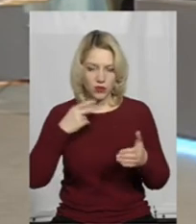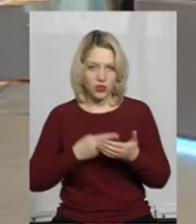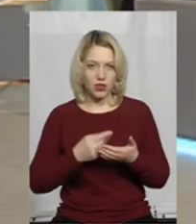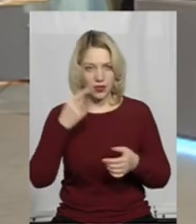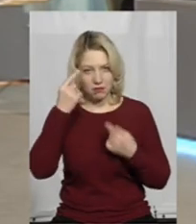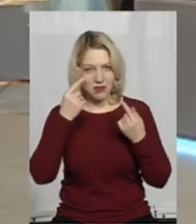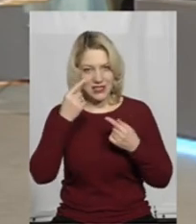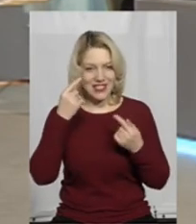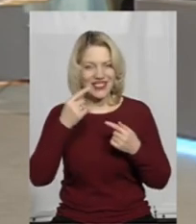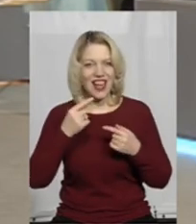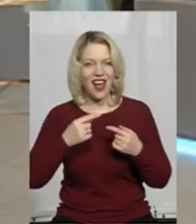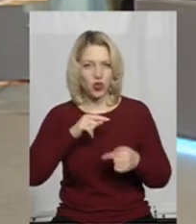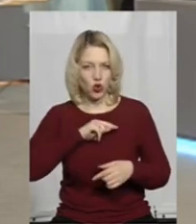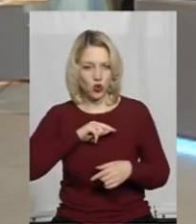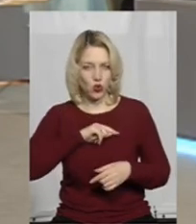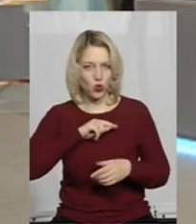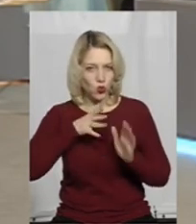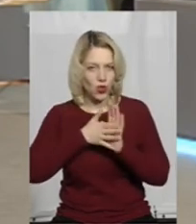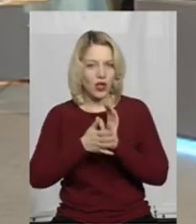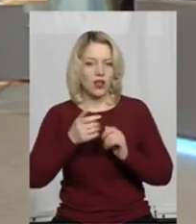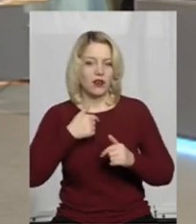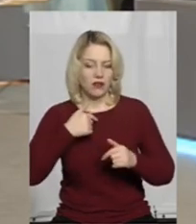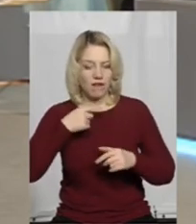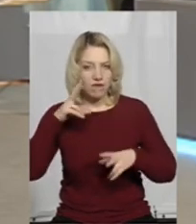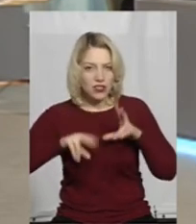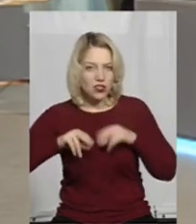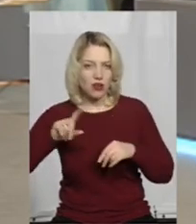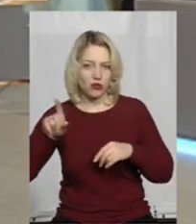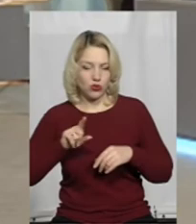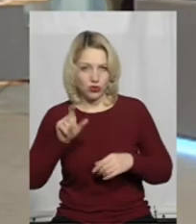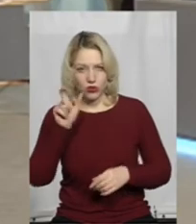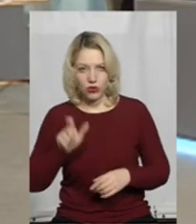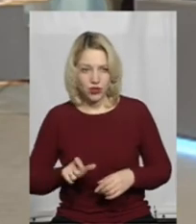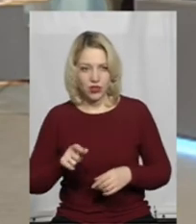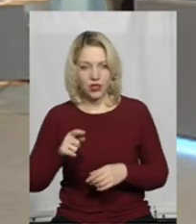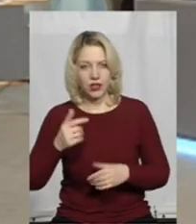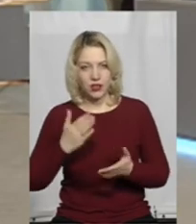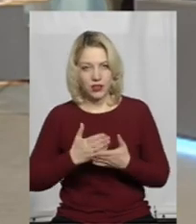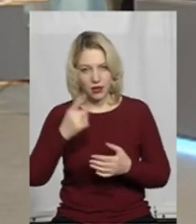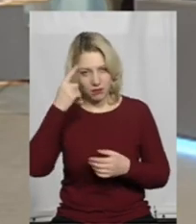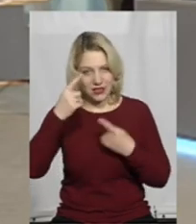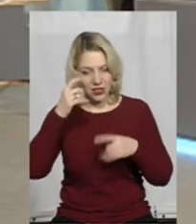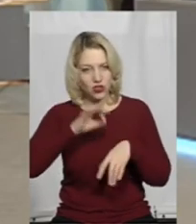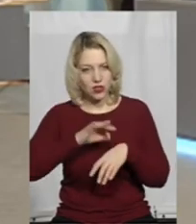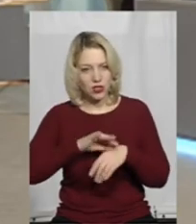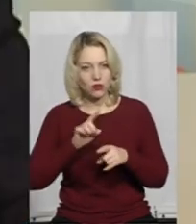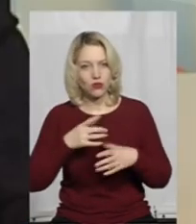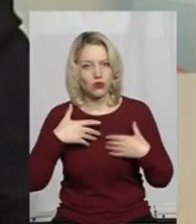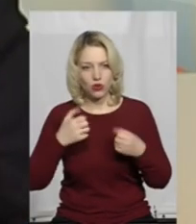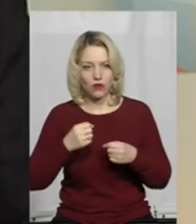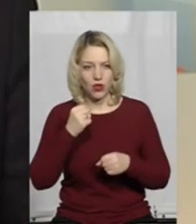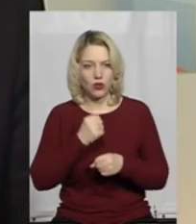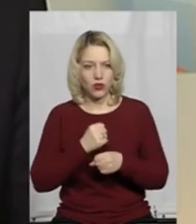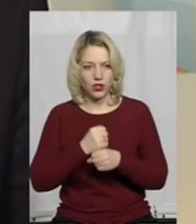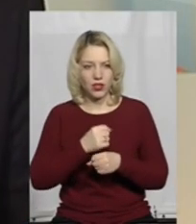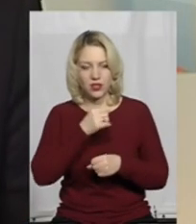психіатру. Моя особиста думка, і не тільки моя думка, що людина якісь психічні розлади є. Бо тому, що здорова людина не зможе